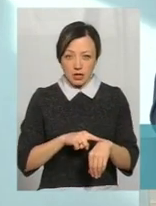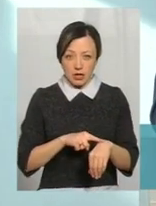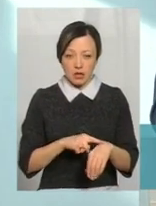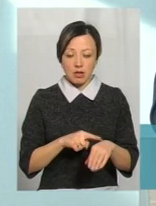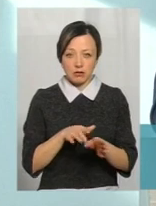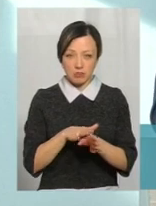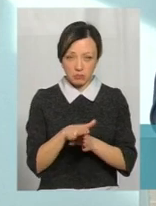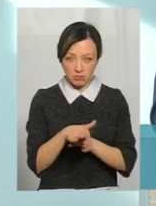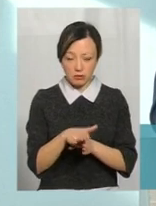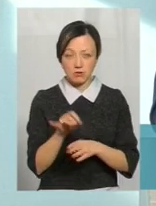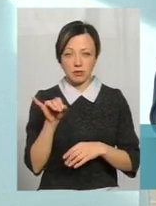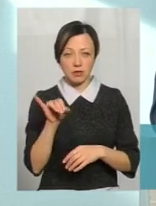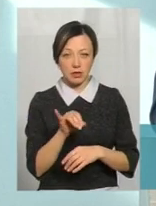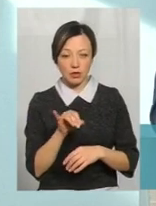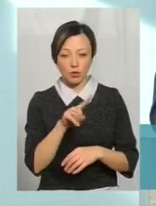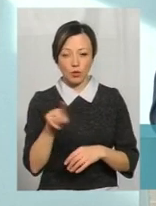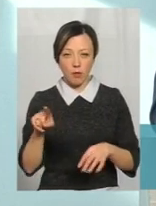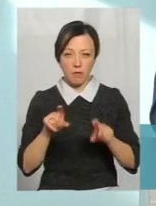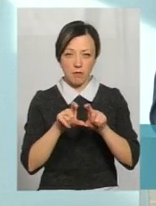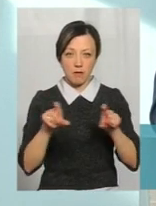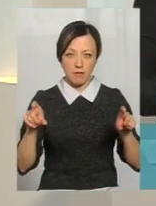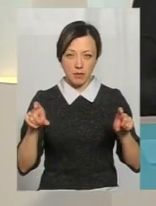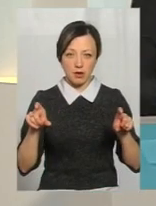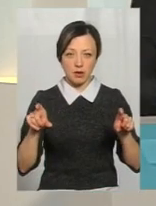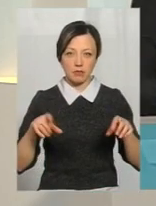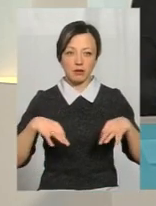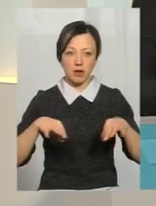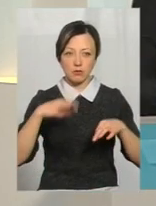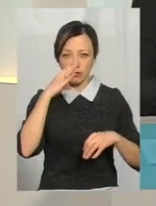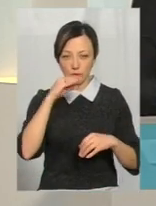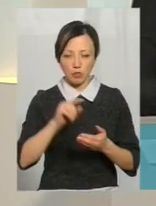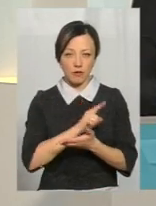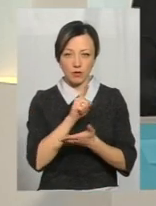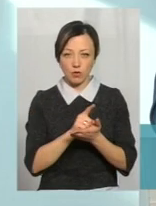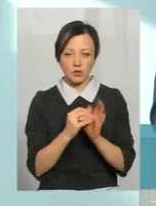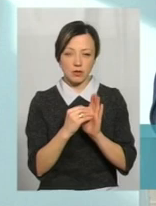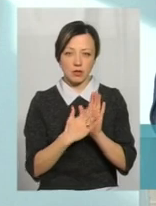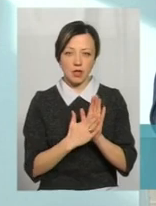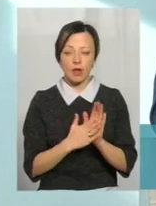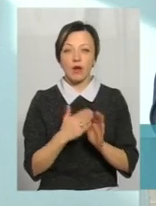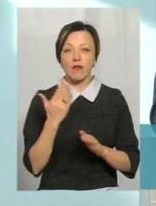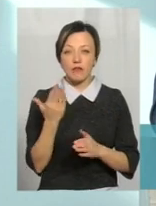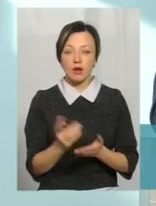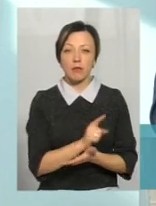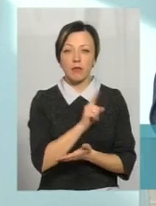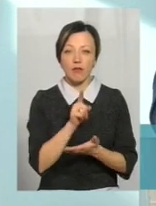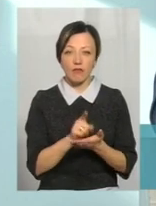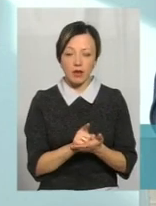випадок здійснився, і номер транспортного засобу. Номер транспортного засобу обов'язково? Обов'язково. Тому що ми повинні